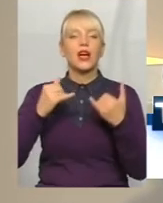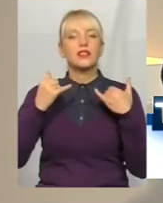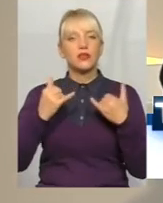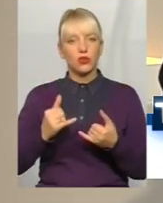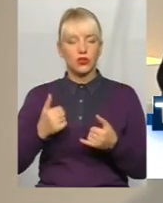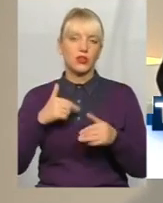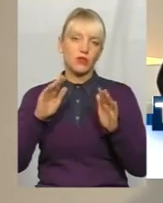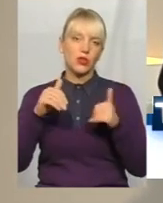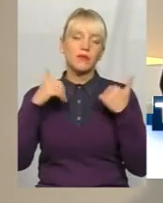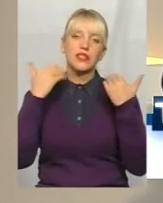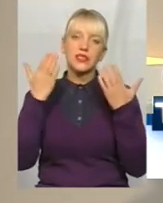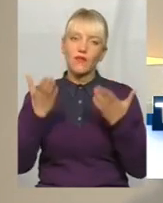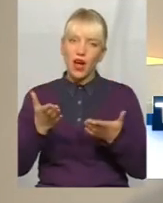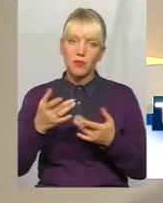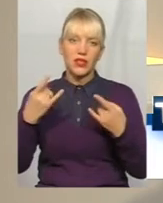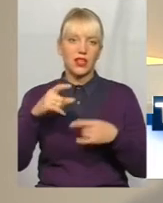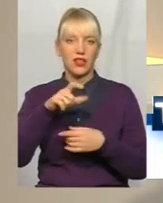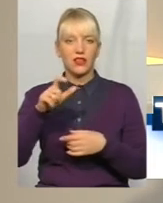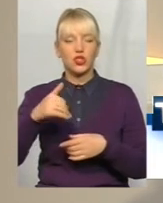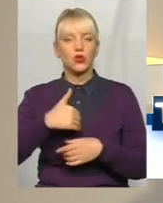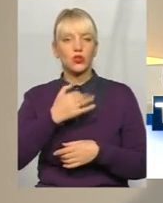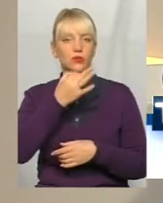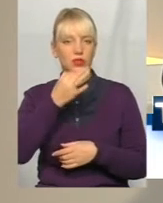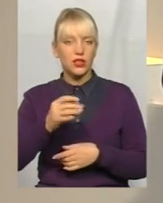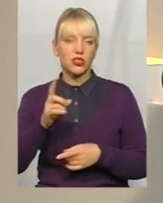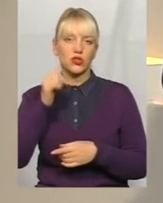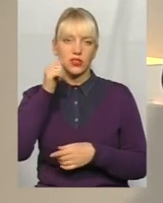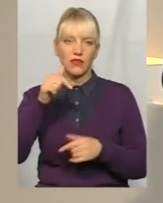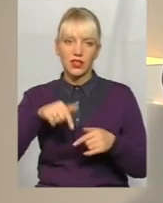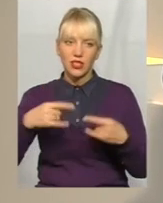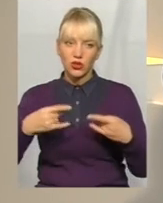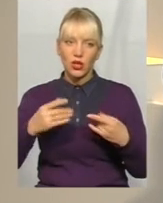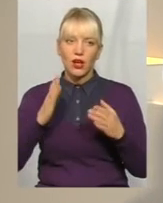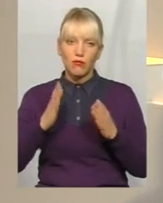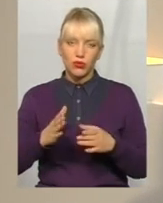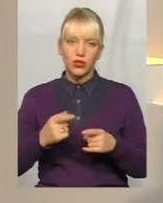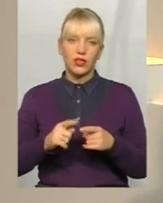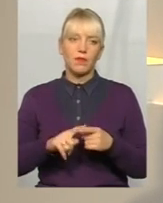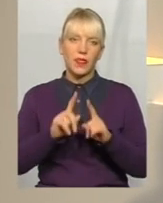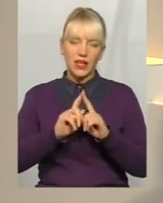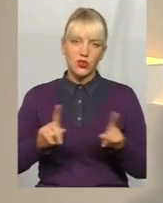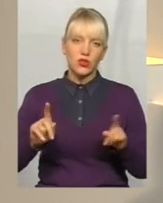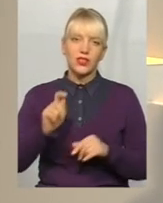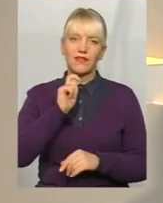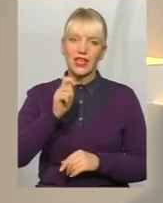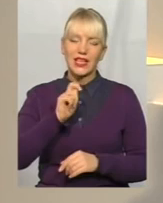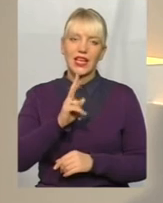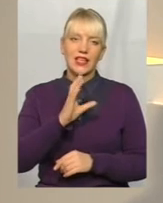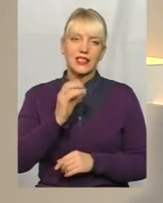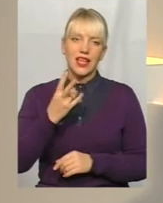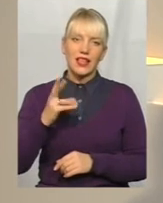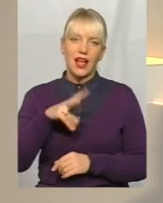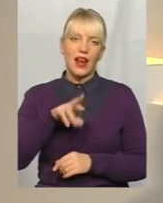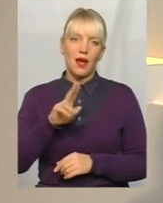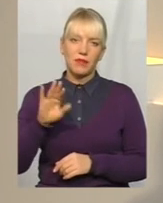я прощаюсь з нашими телеглядачами, так хочу сказати, що вже завтра у цій студії тут буде ексклюзивне інтерв'ю з Ксенією Ляпівною,